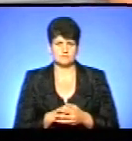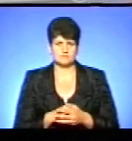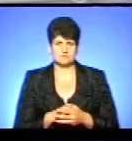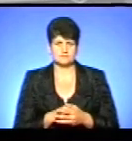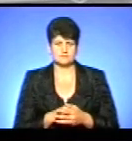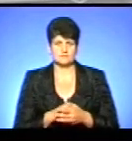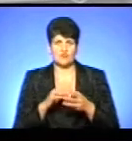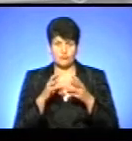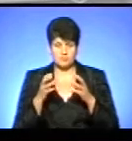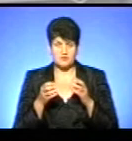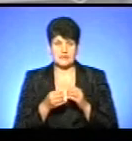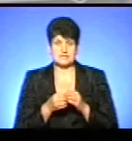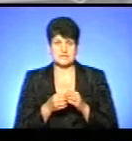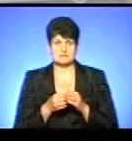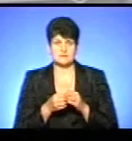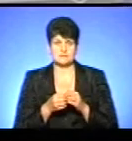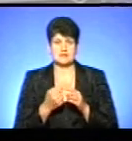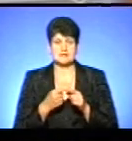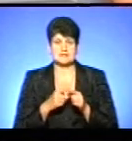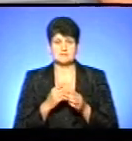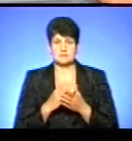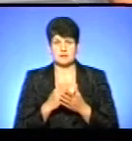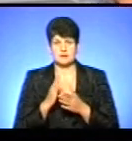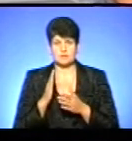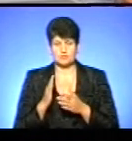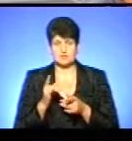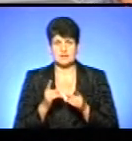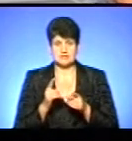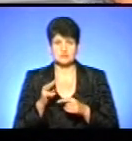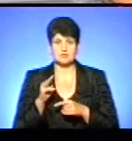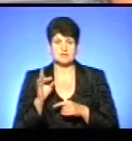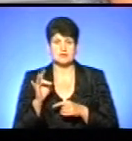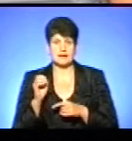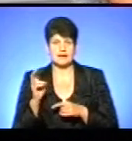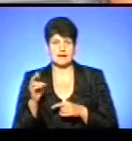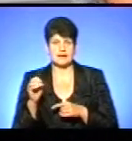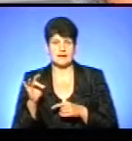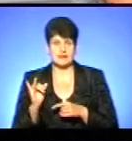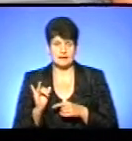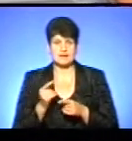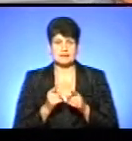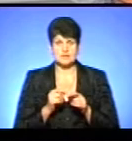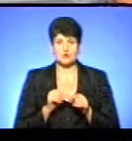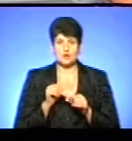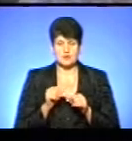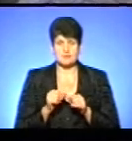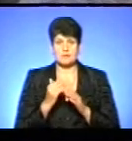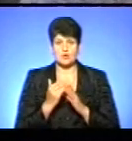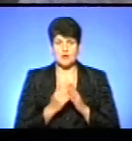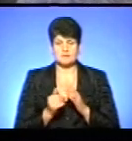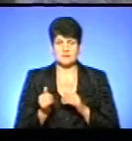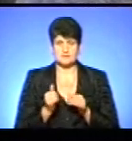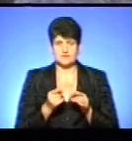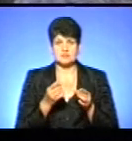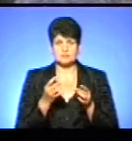В принципі, це мали б бути дійсно трекери і дійсно окреме програмне збезпечення. Ну, вони